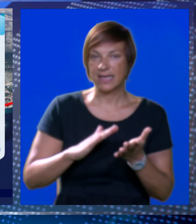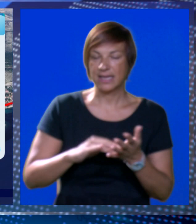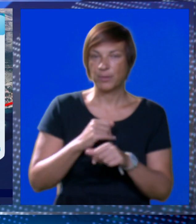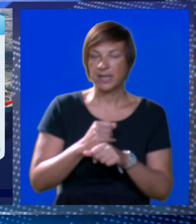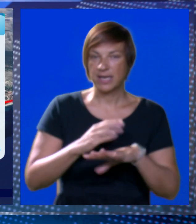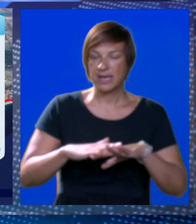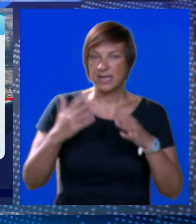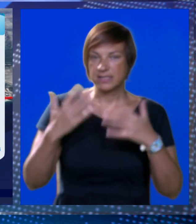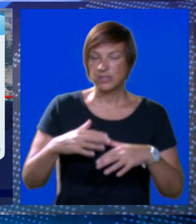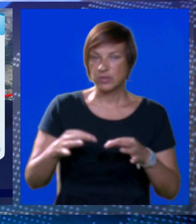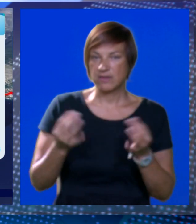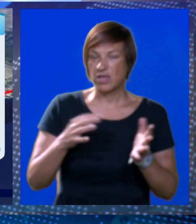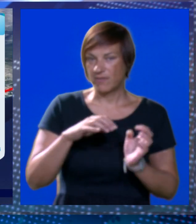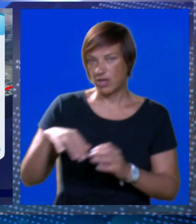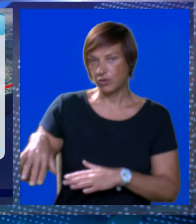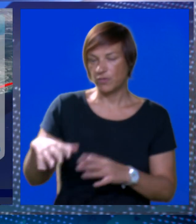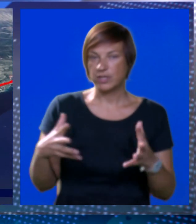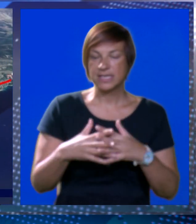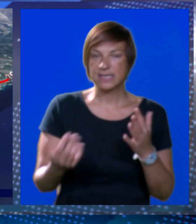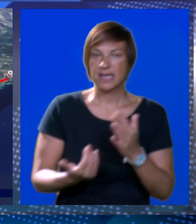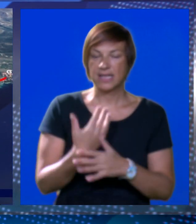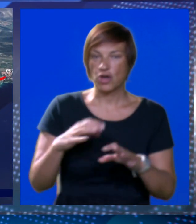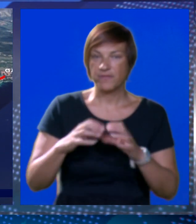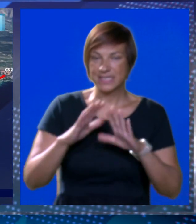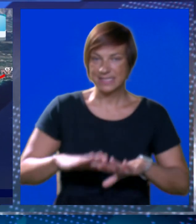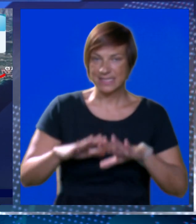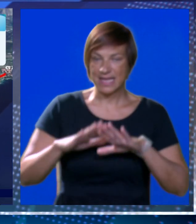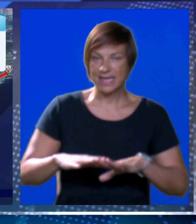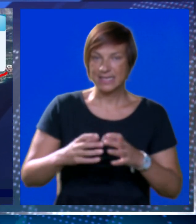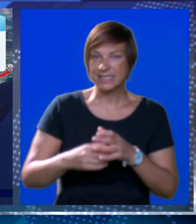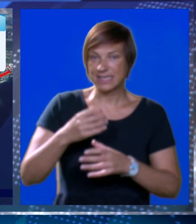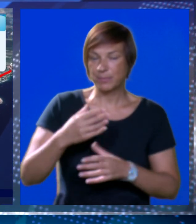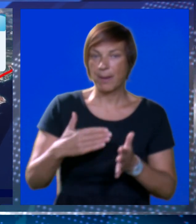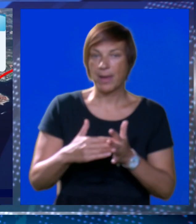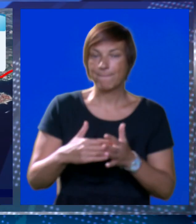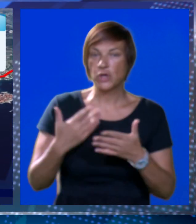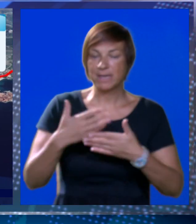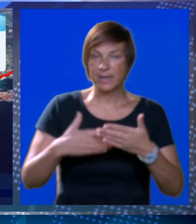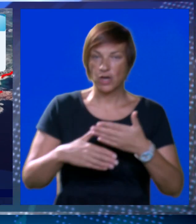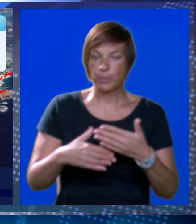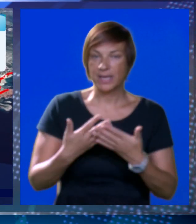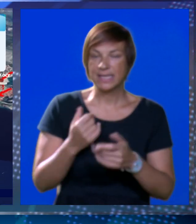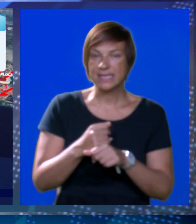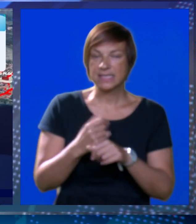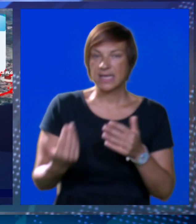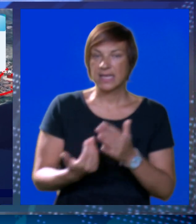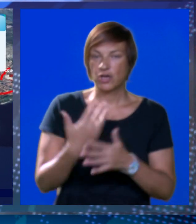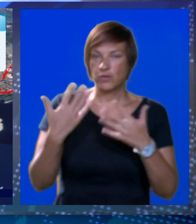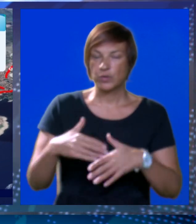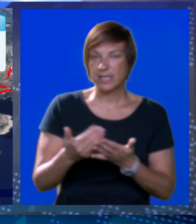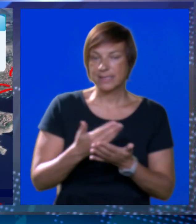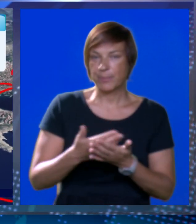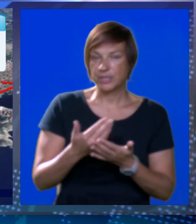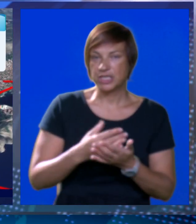km ratova na sustavu javne odvodnje, izgradnja novih crpnih stanica, vodosprema i ostalih potrebnih objekata, te izgradnja novog